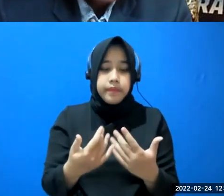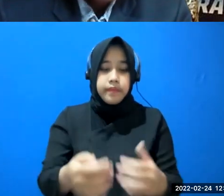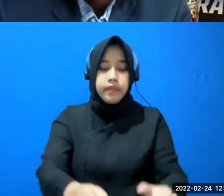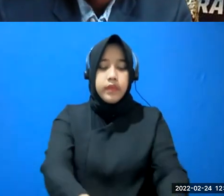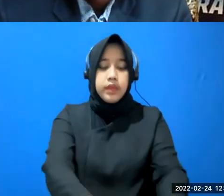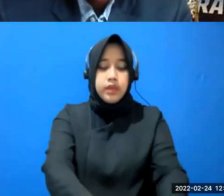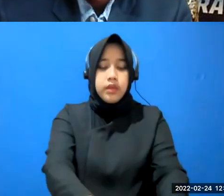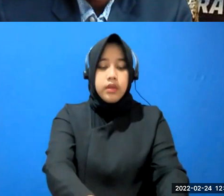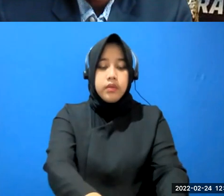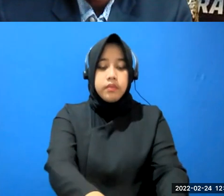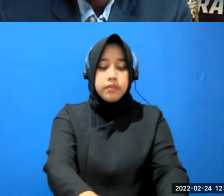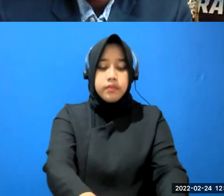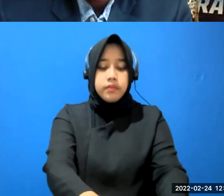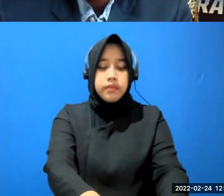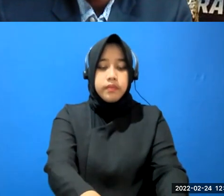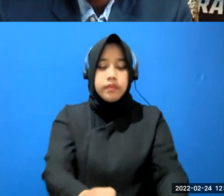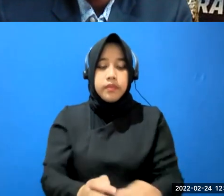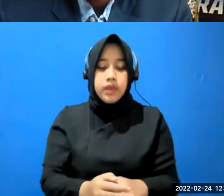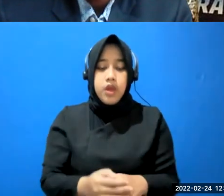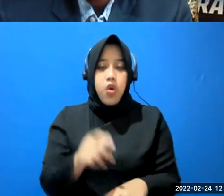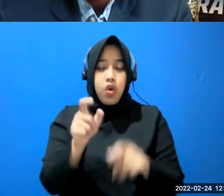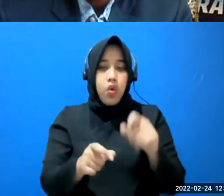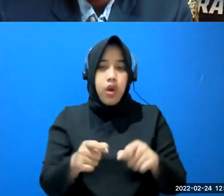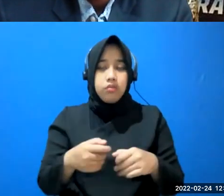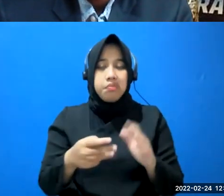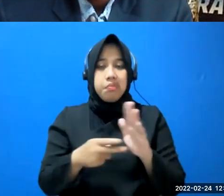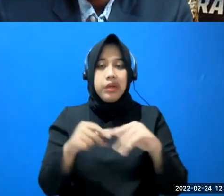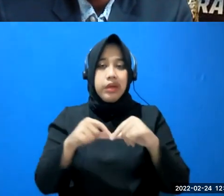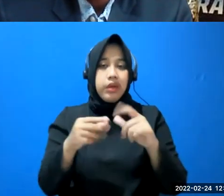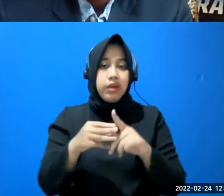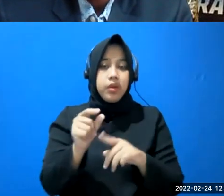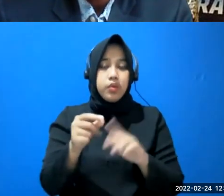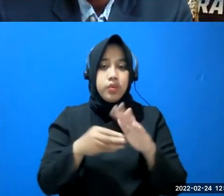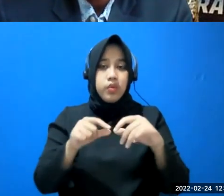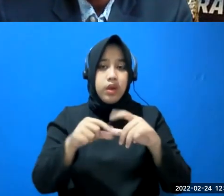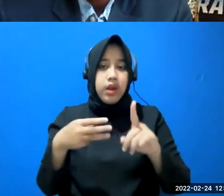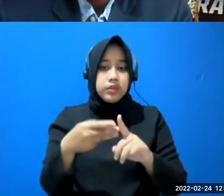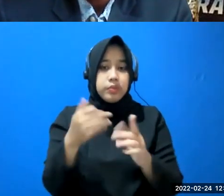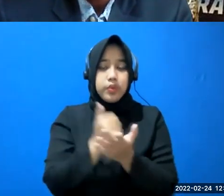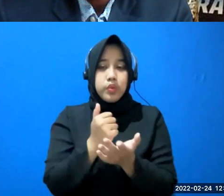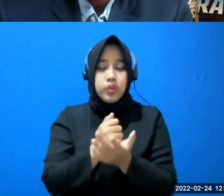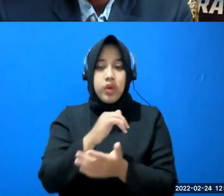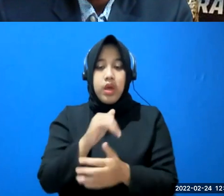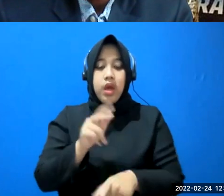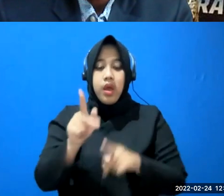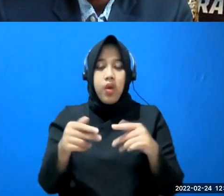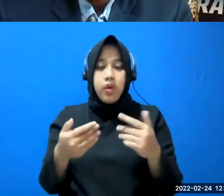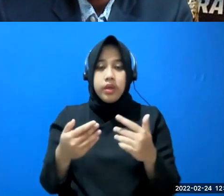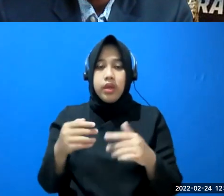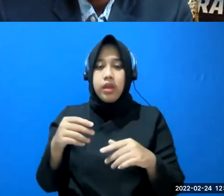lagi mengadu nasibnya kemudian dijadikan cuman bahan praktek itu yang kita kalau di LBA itu